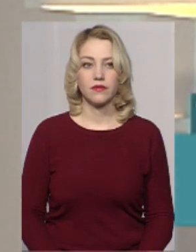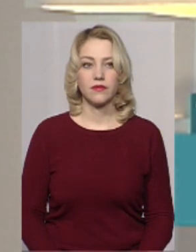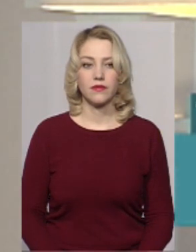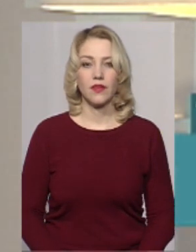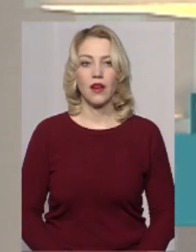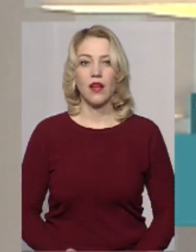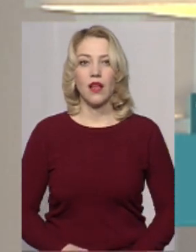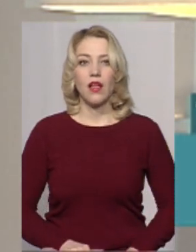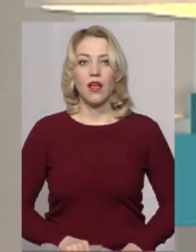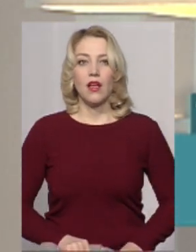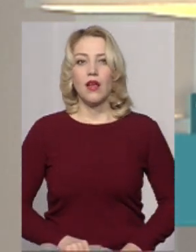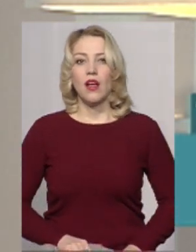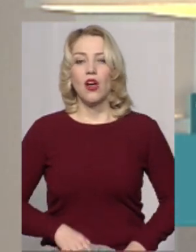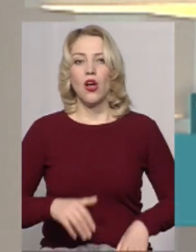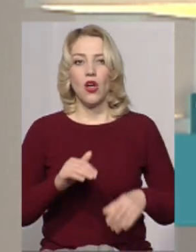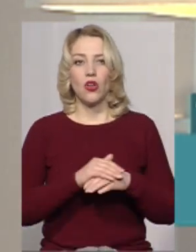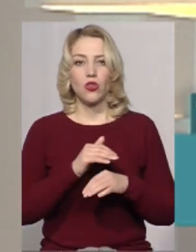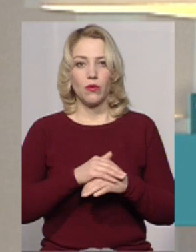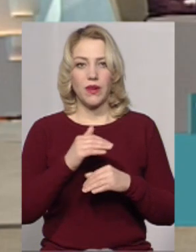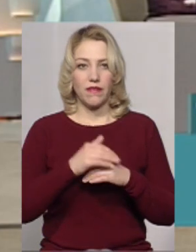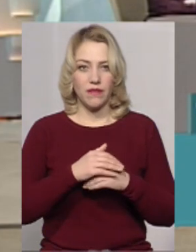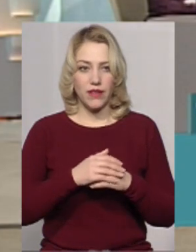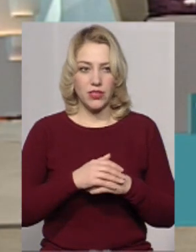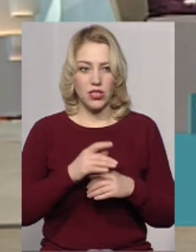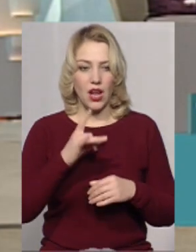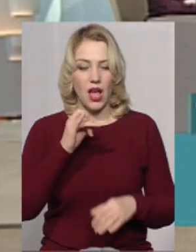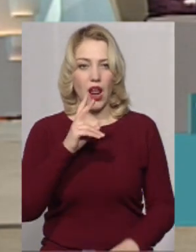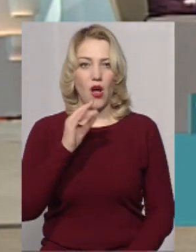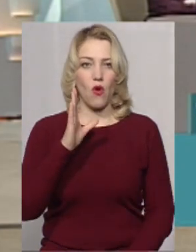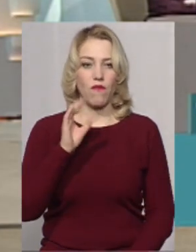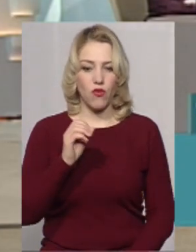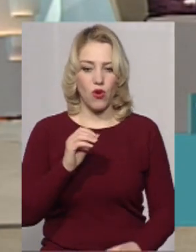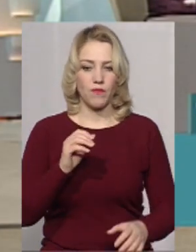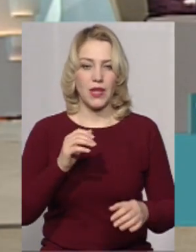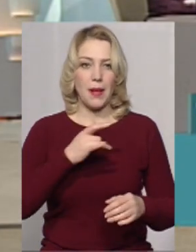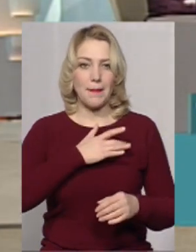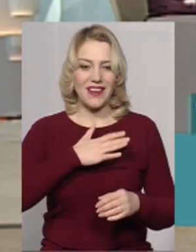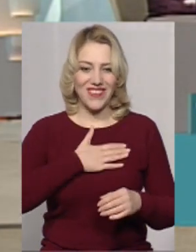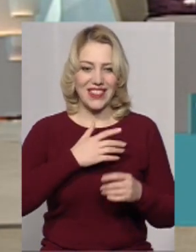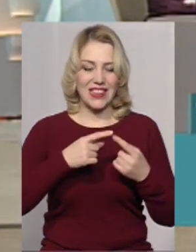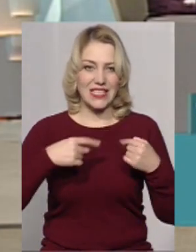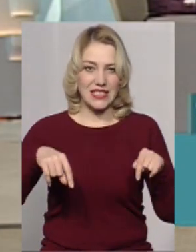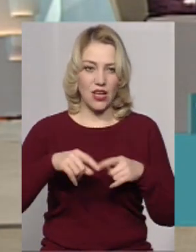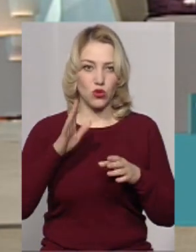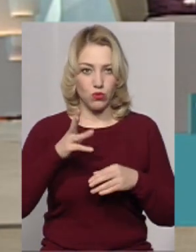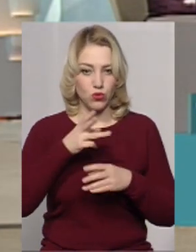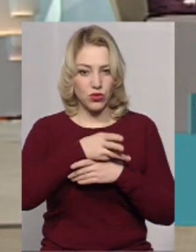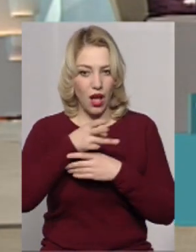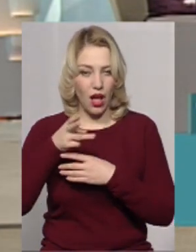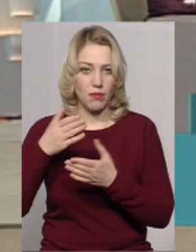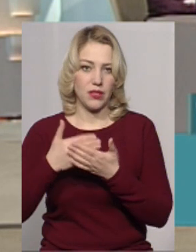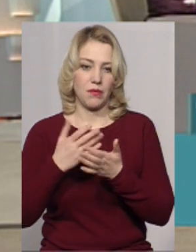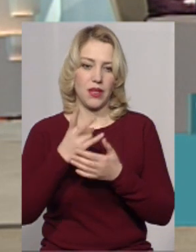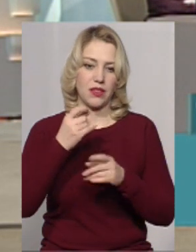Добрий вечір. Ось у мікрорайоні Раково, в приватному секторі, будуть встановлюватись камери на